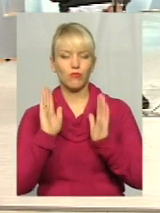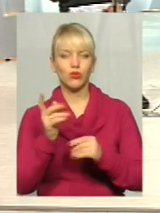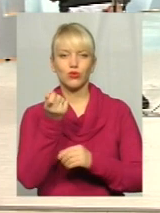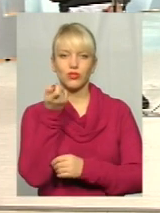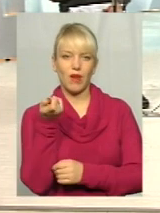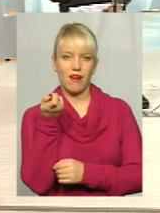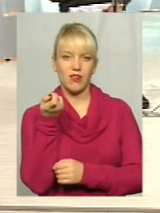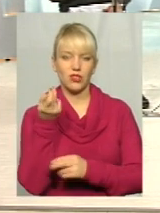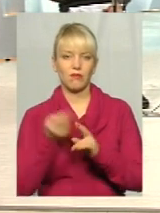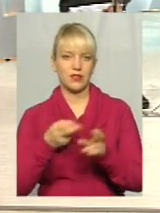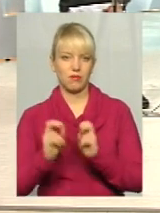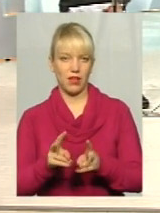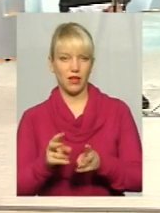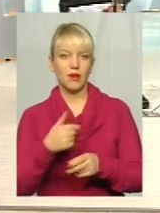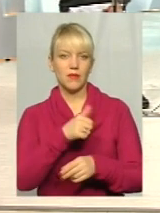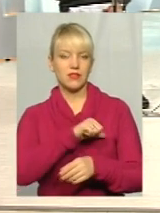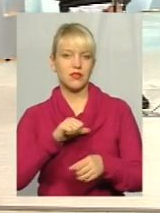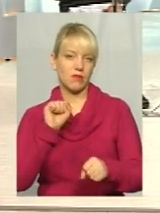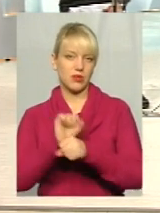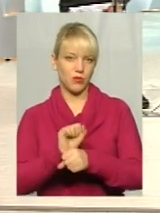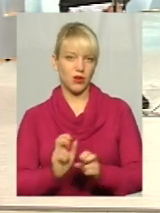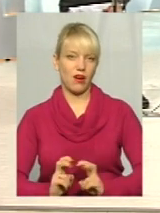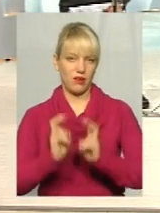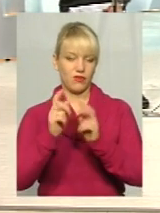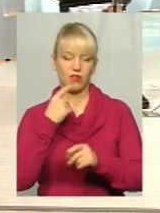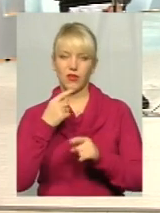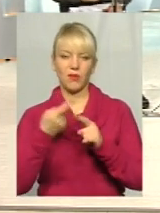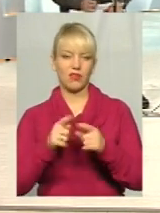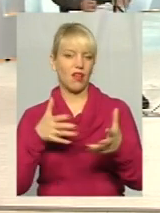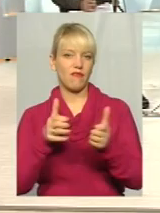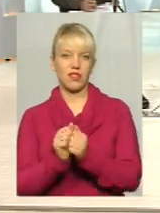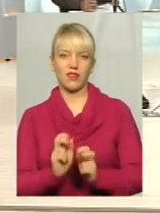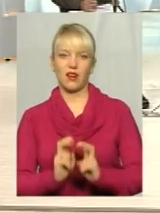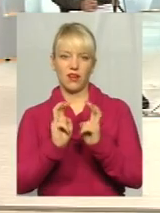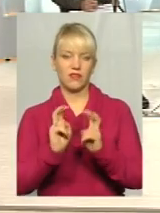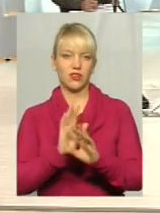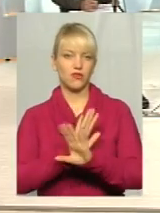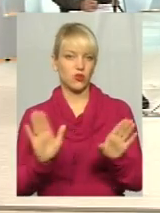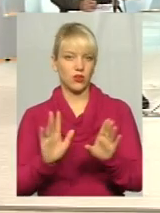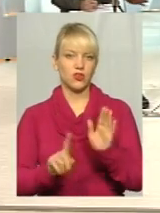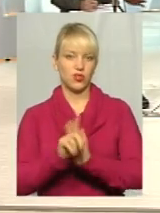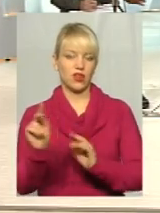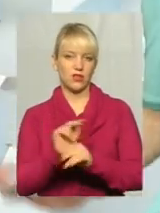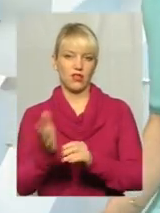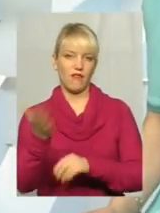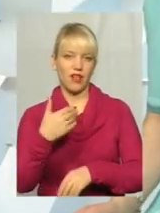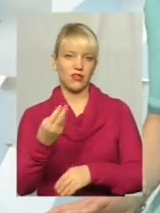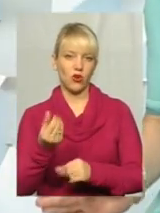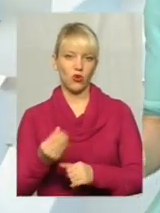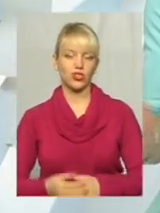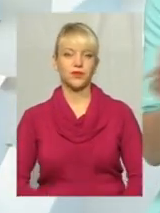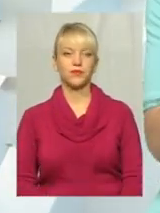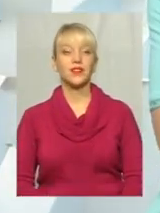маліша небезпека, ми зупиняємо ліфт і говоримо, це аварійний ліфт і приймайте мери, давайте гроші. Що ж,